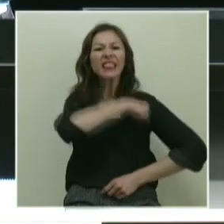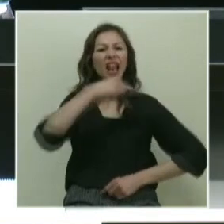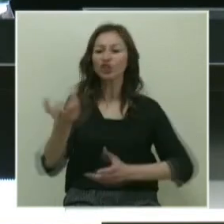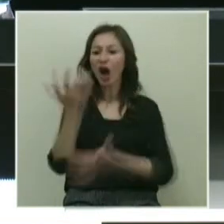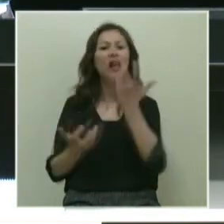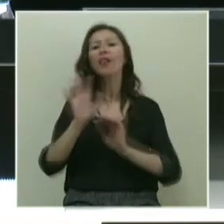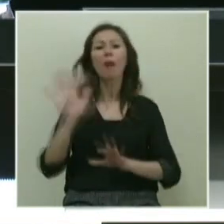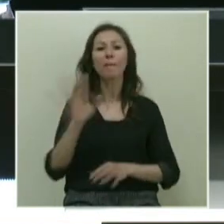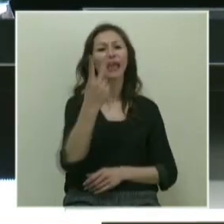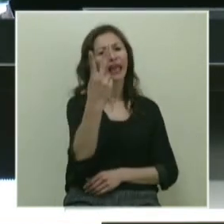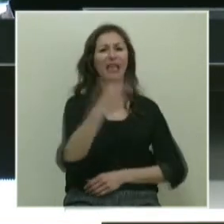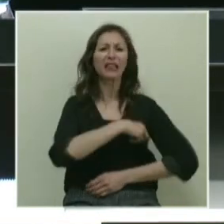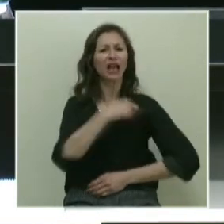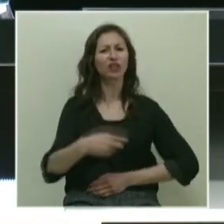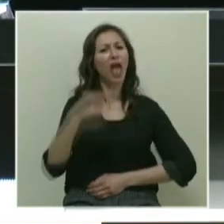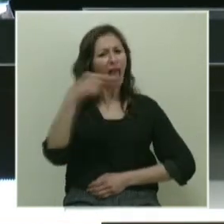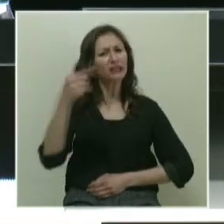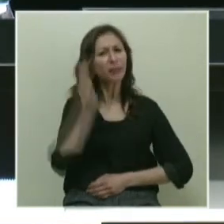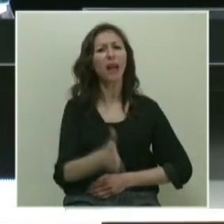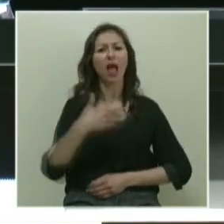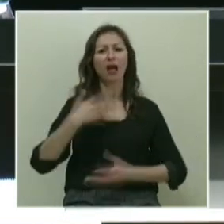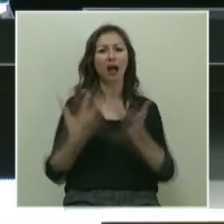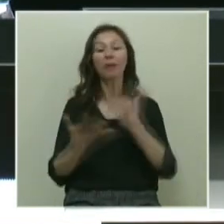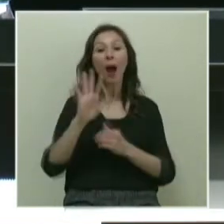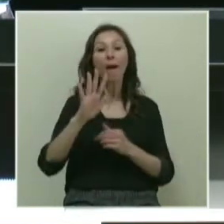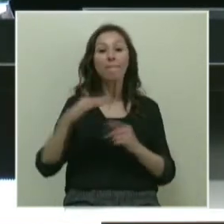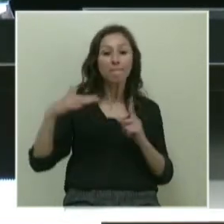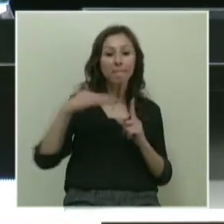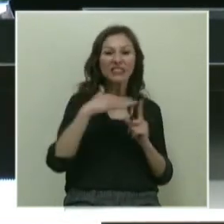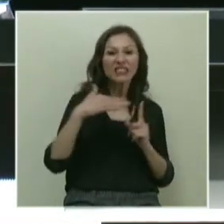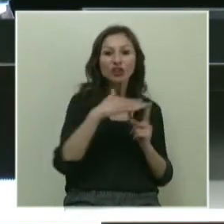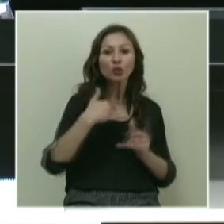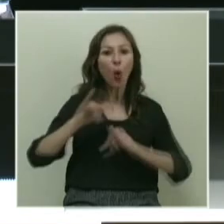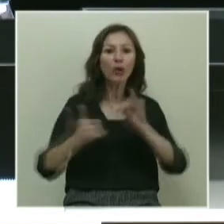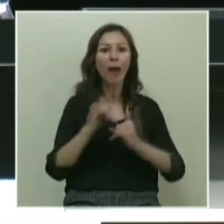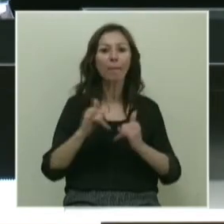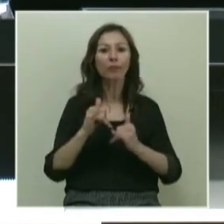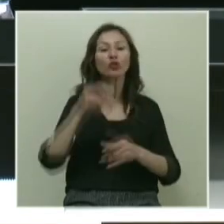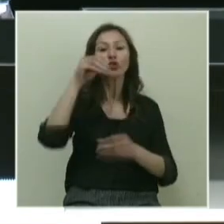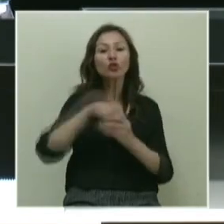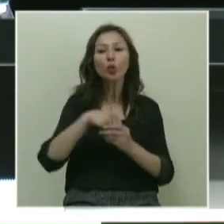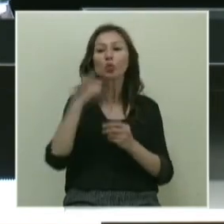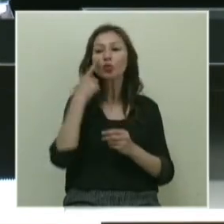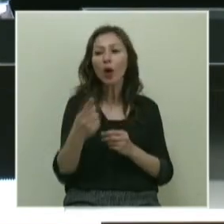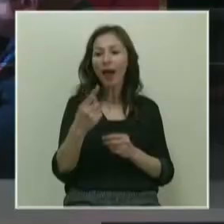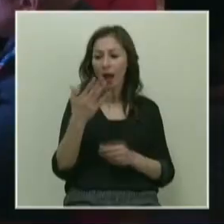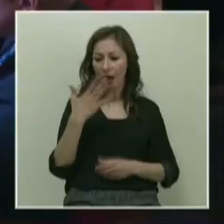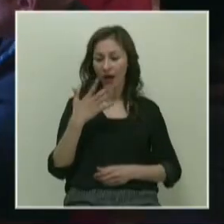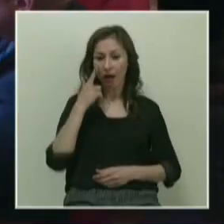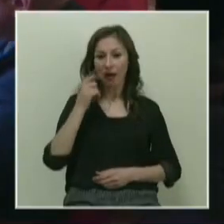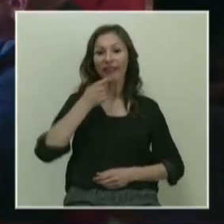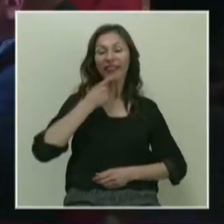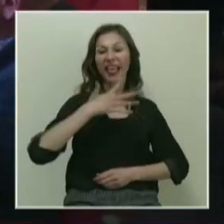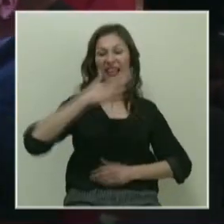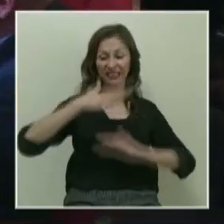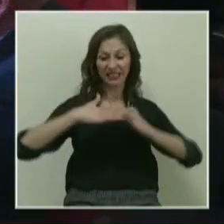İki derecede kaynatırım. Eksi derecede bile kaynatırım. Ne yaparım? Basınçla oynarım. Su, sabit atmosfer basıncında, yani bizim deniz